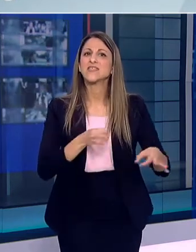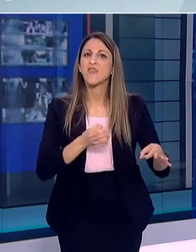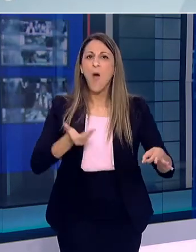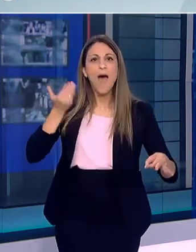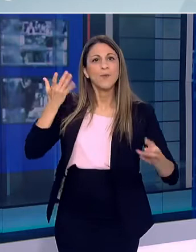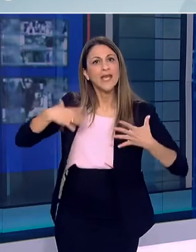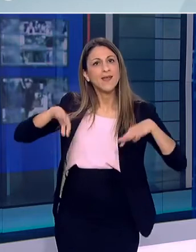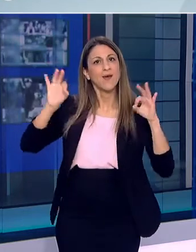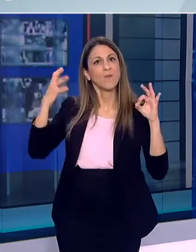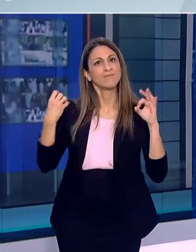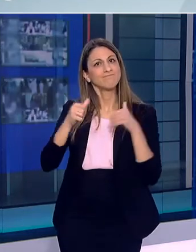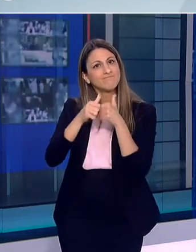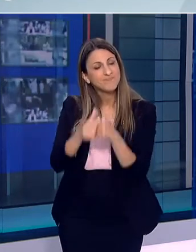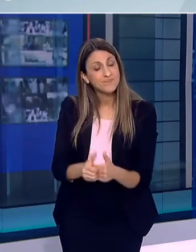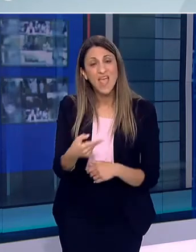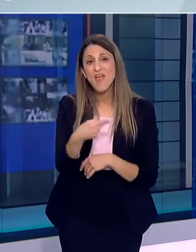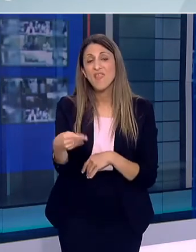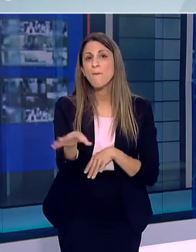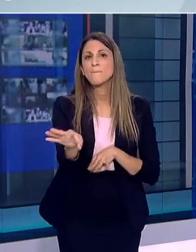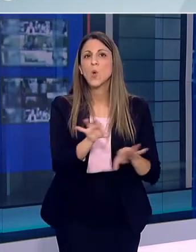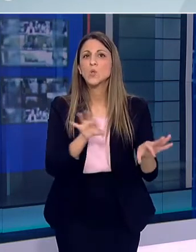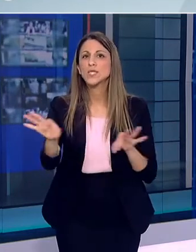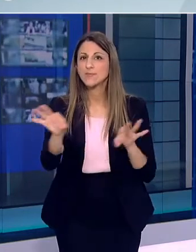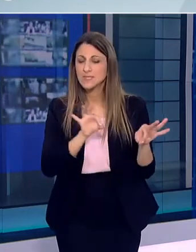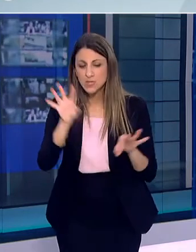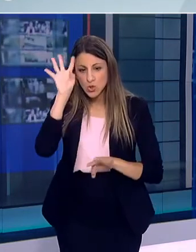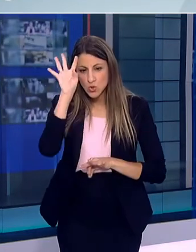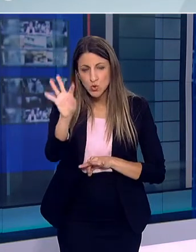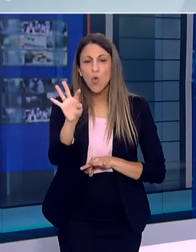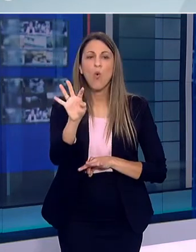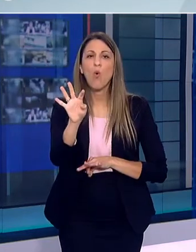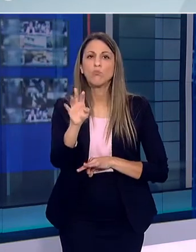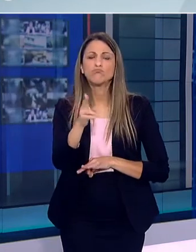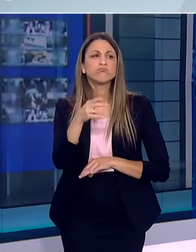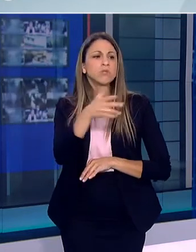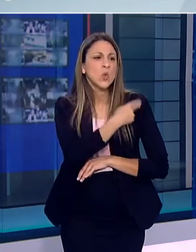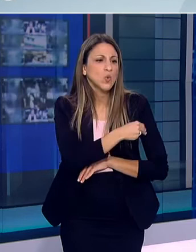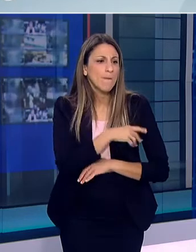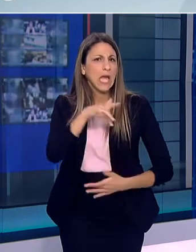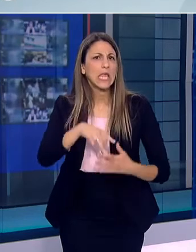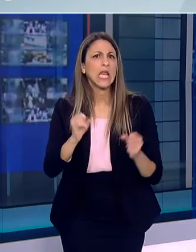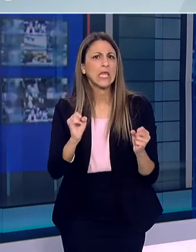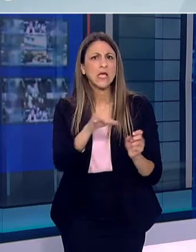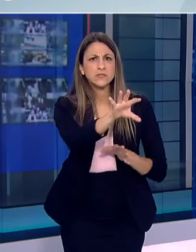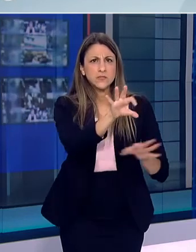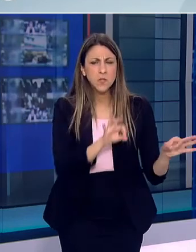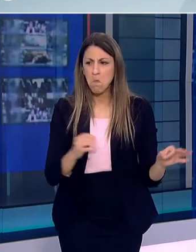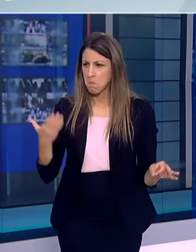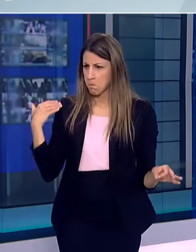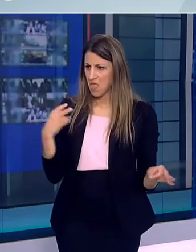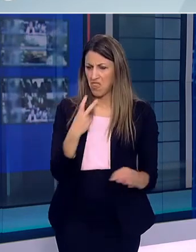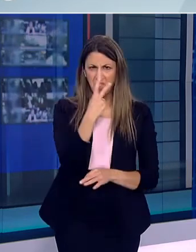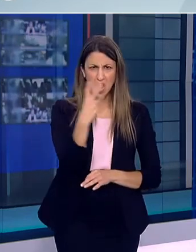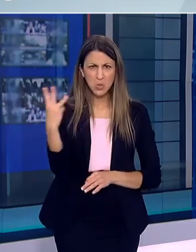και υλοποιείται Προσλήψεις προσωπικού για να ενισχύσουν τις δομές υγείας Ξεκίνησαν εδώ και δύο-τρεις μήνες και